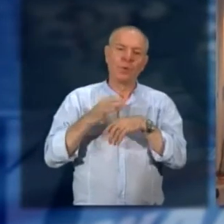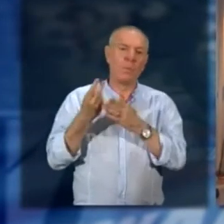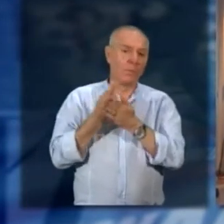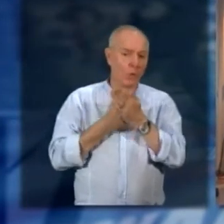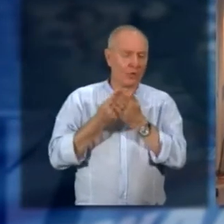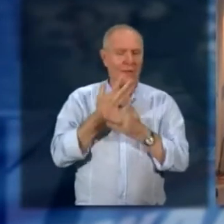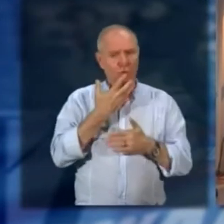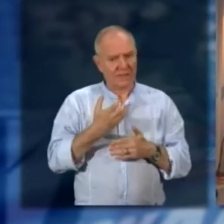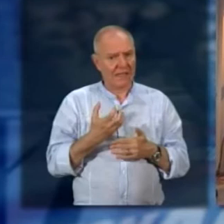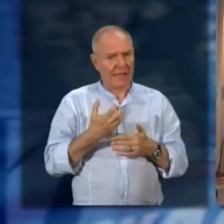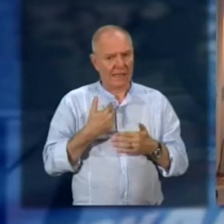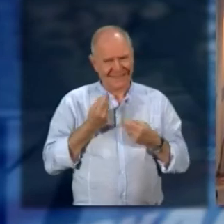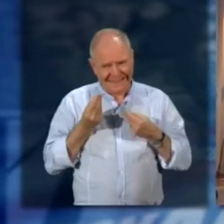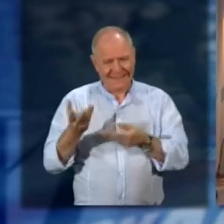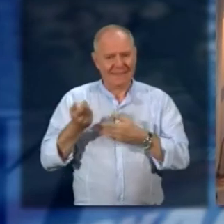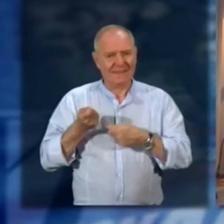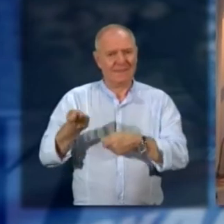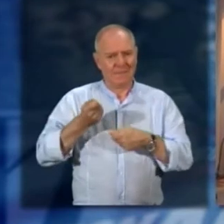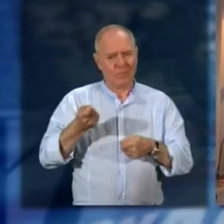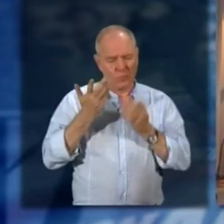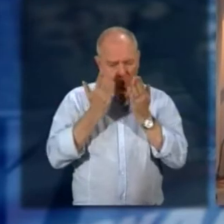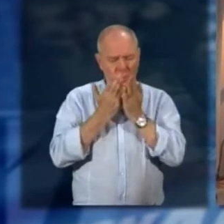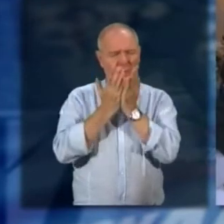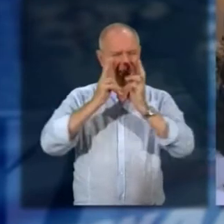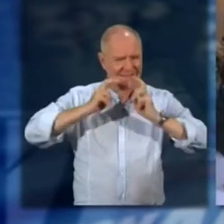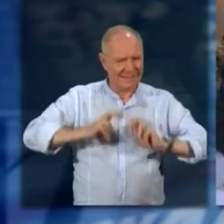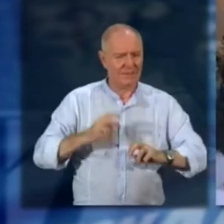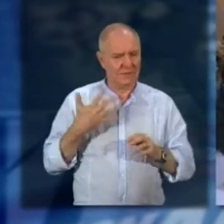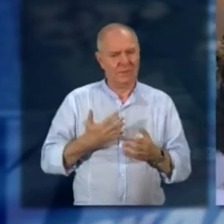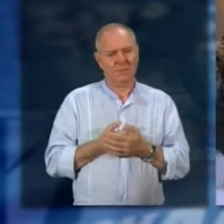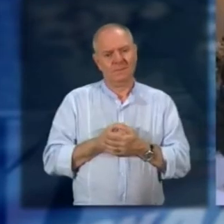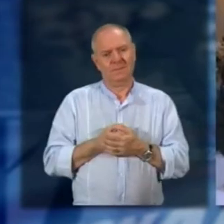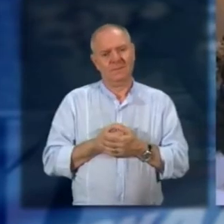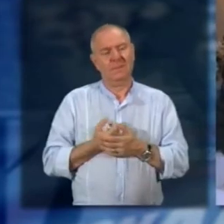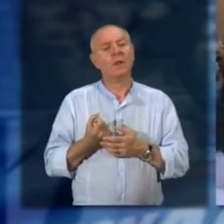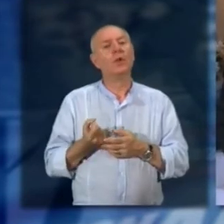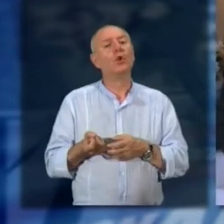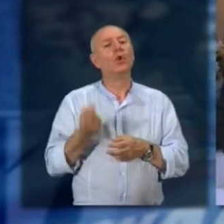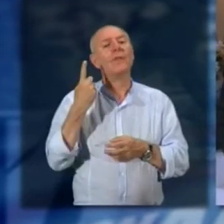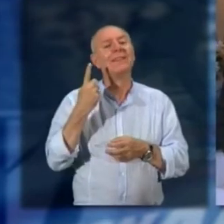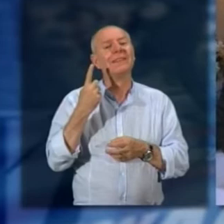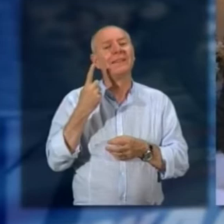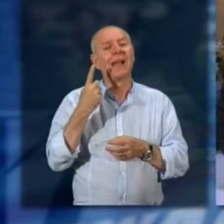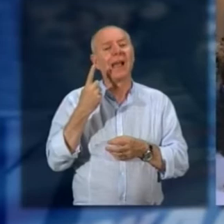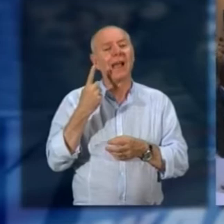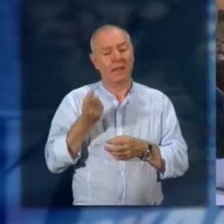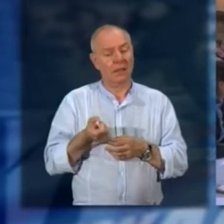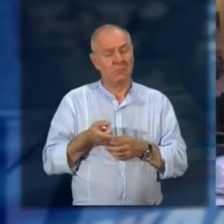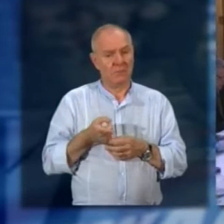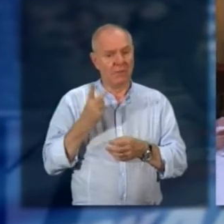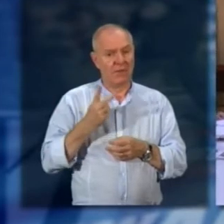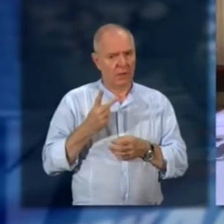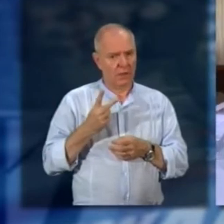progetto serio attentamente studiato, attentamente vagliato. Il carattere così di innovazione di questo progetto che ricordiamolo è fortemente